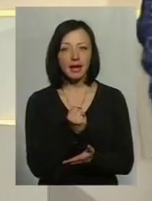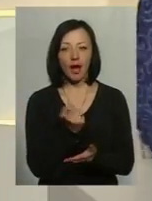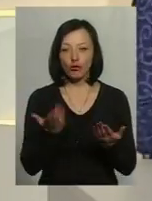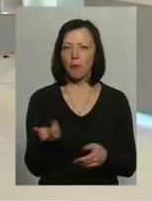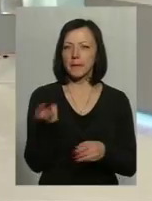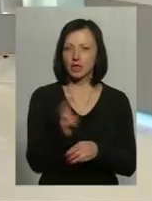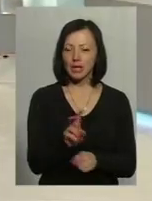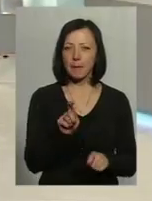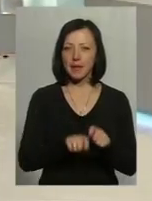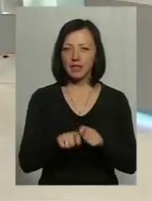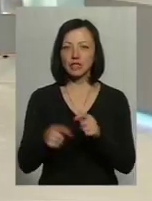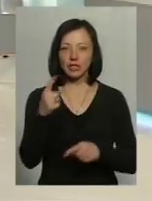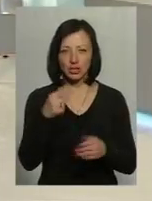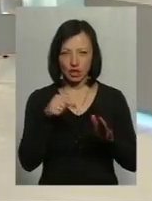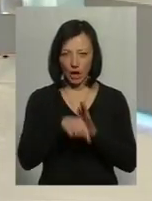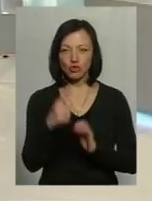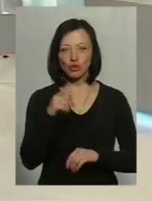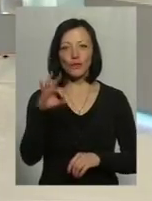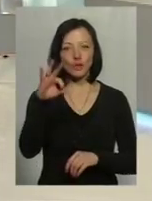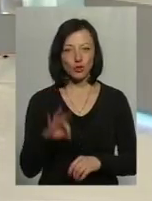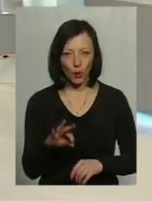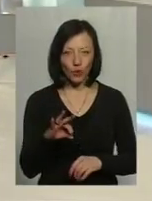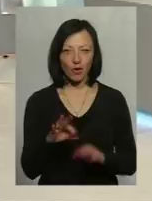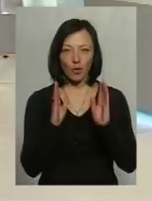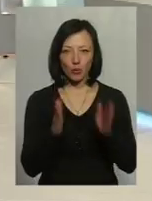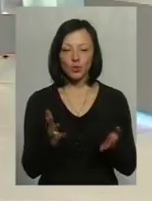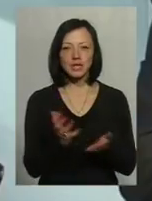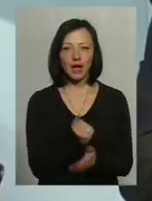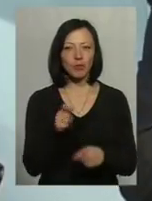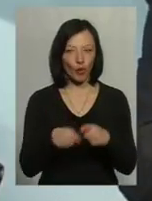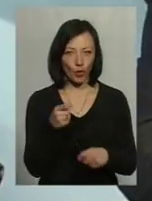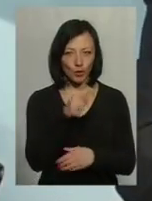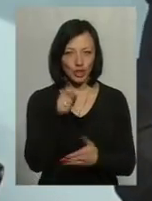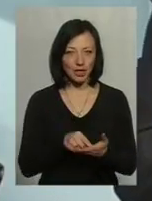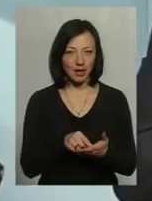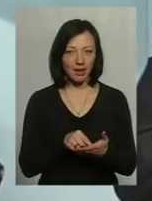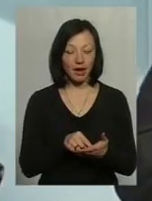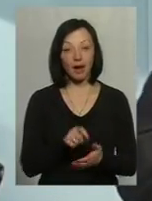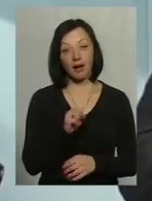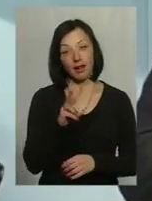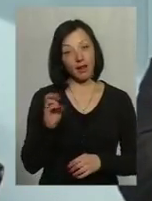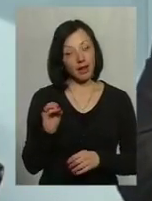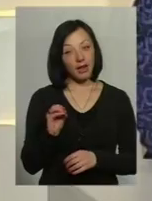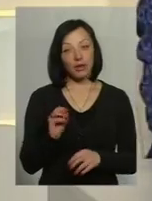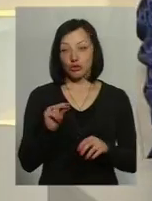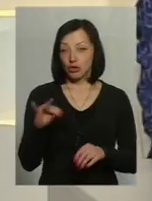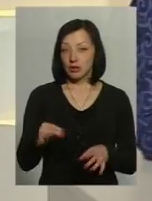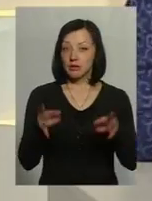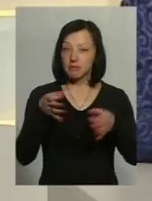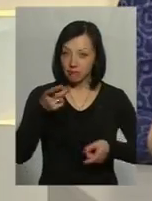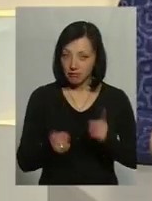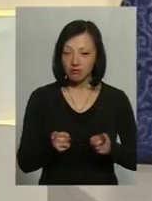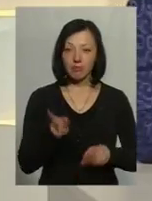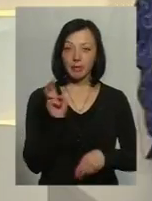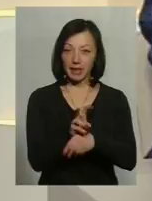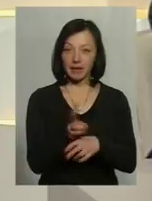прийшли на перевірку, значить 100% будуть знайдені порушення. Разом з тим, чи справді потрібно йти